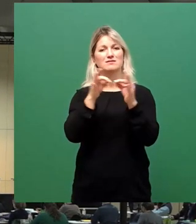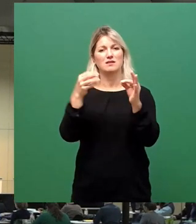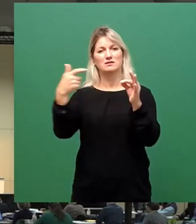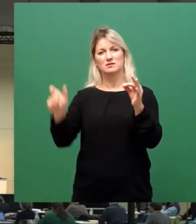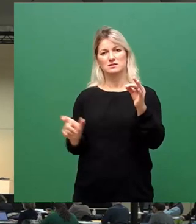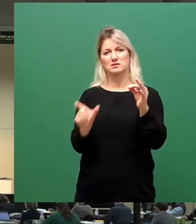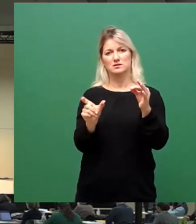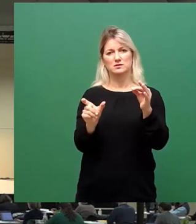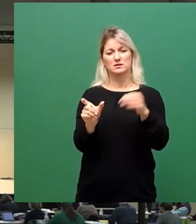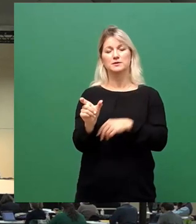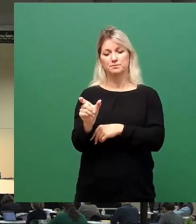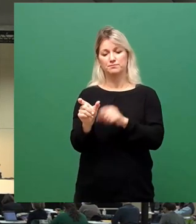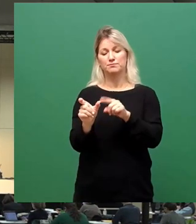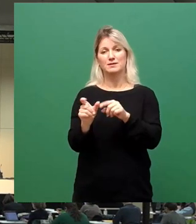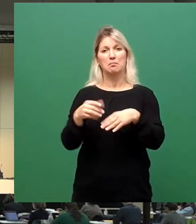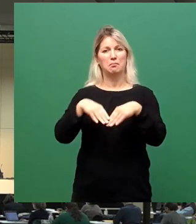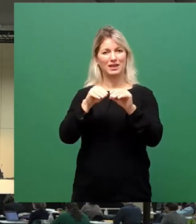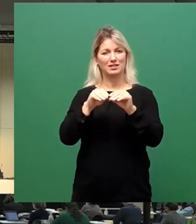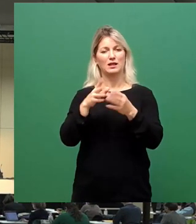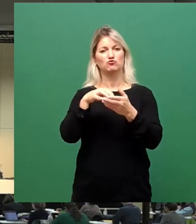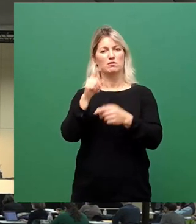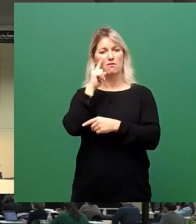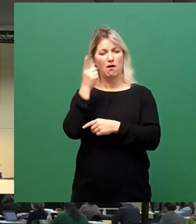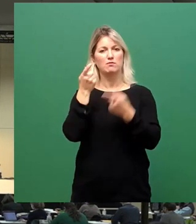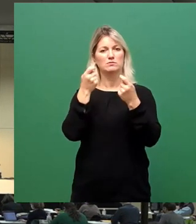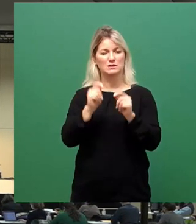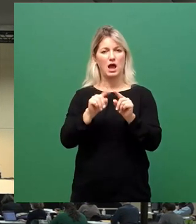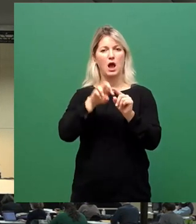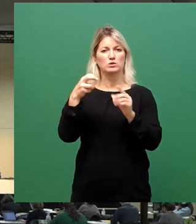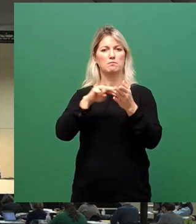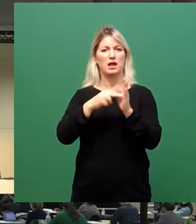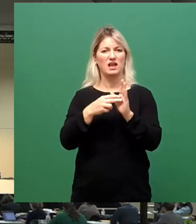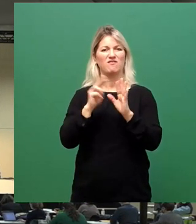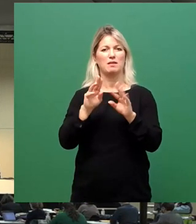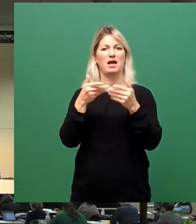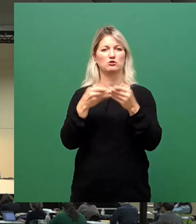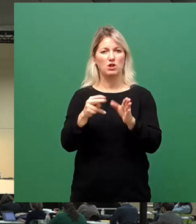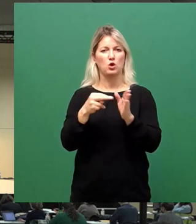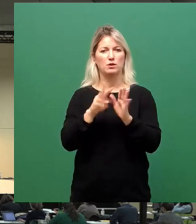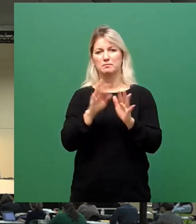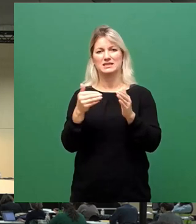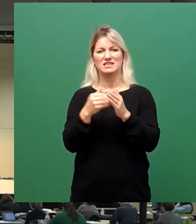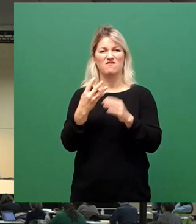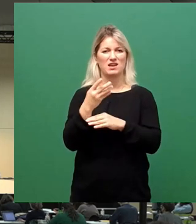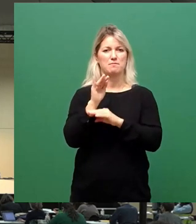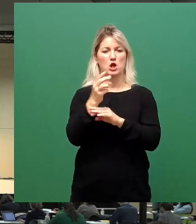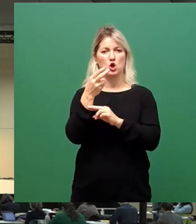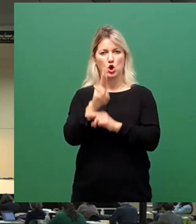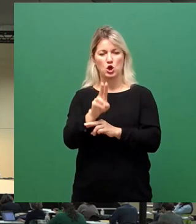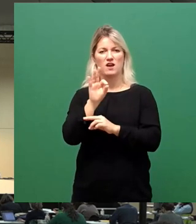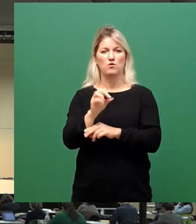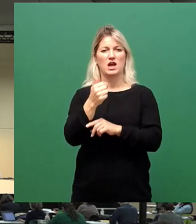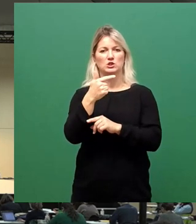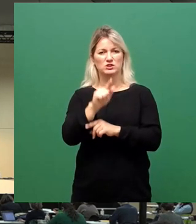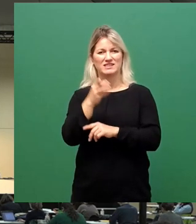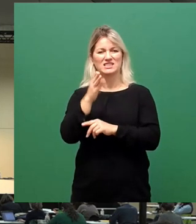Der Beginn der Stadtrat beschließt die Außerplanungs- und Mittelbereitstellung in Höhe von bis zu 4 Millionen Euro für die Jahre 2021 und 2022 zur Vorfinanzierung